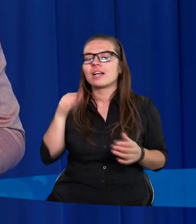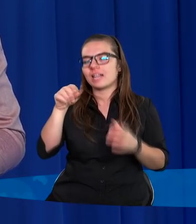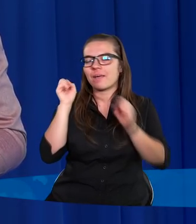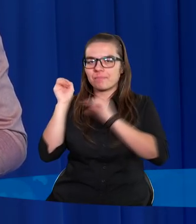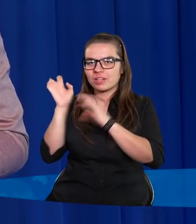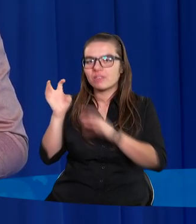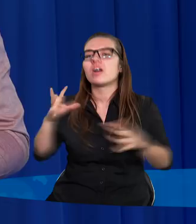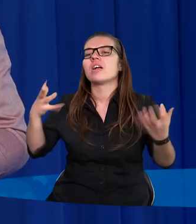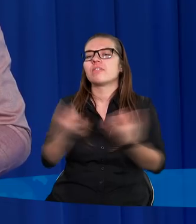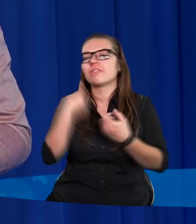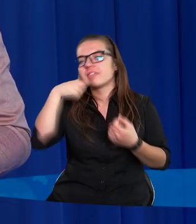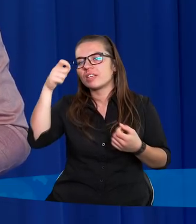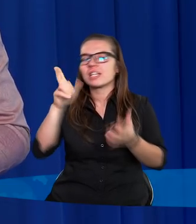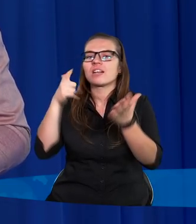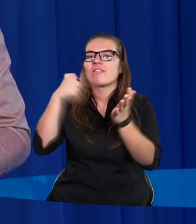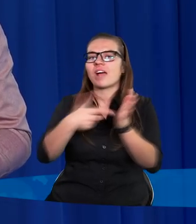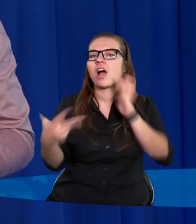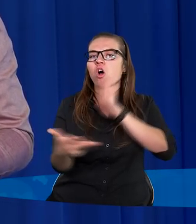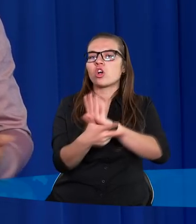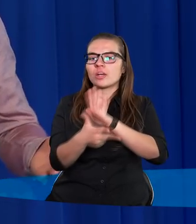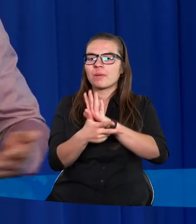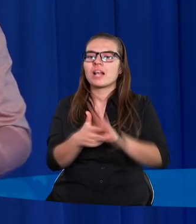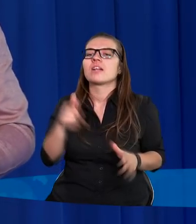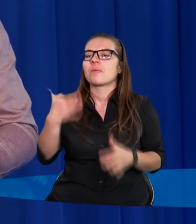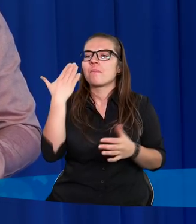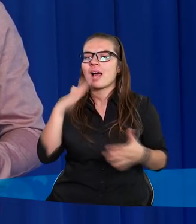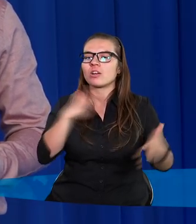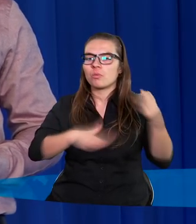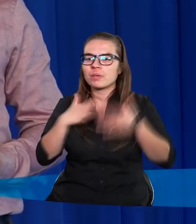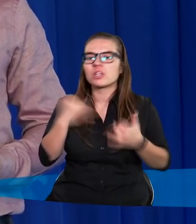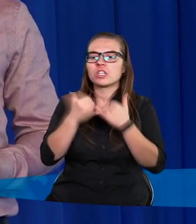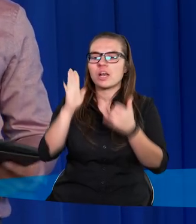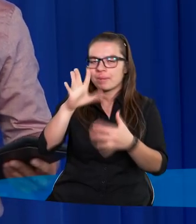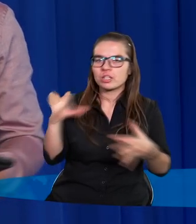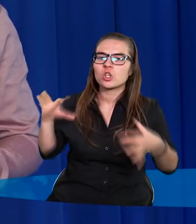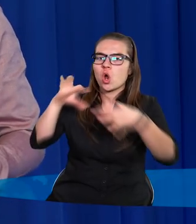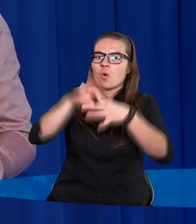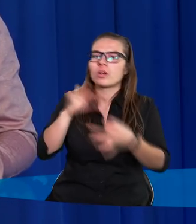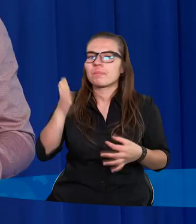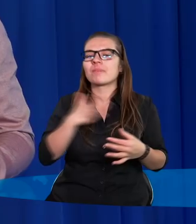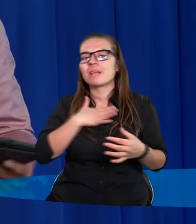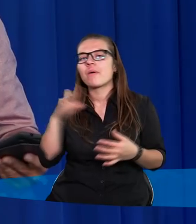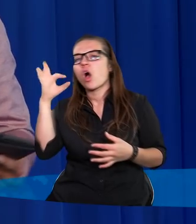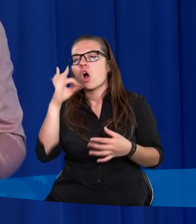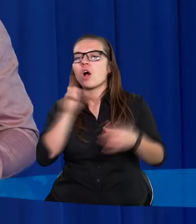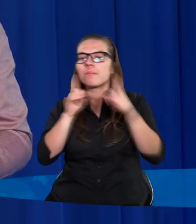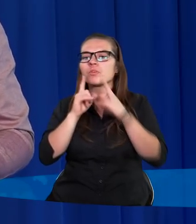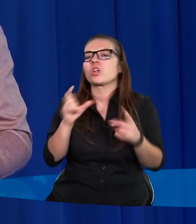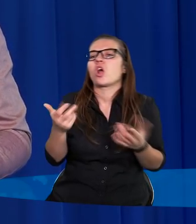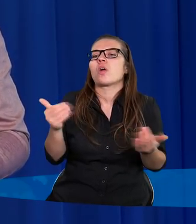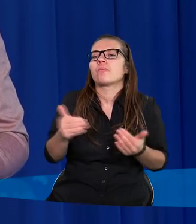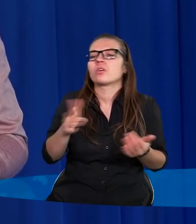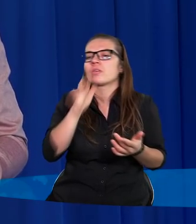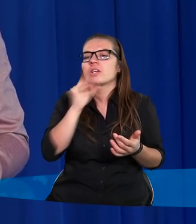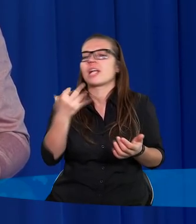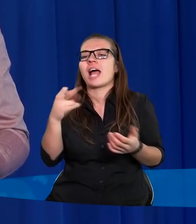informacje wyjazdy 2018. Będzie nam bardzo miło, jeżeli dołączycie i będziemy mieli okazję rozmawiać. No o czym rozmawiać